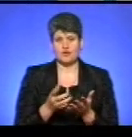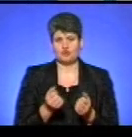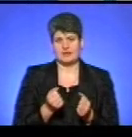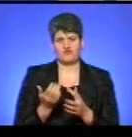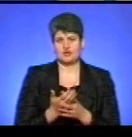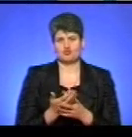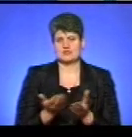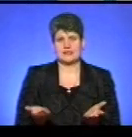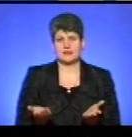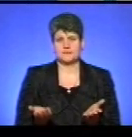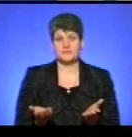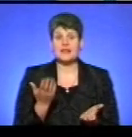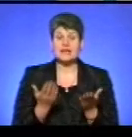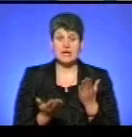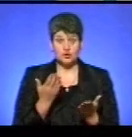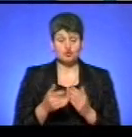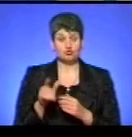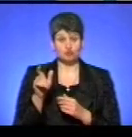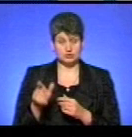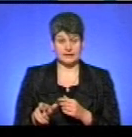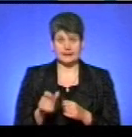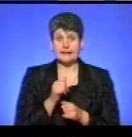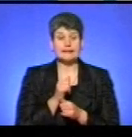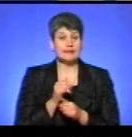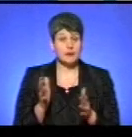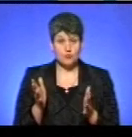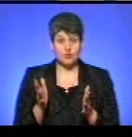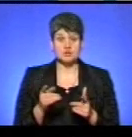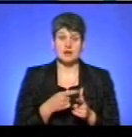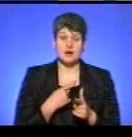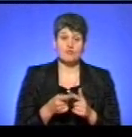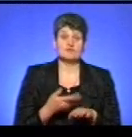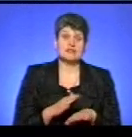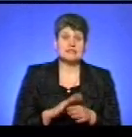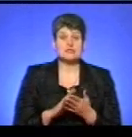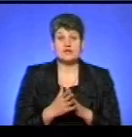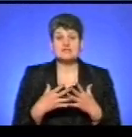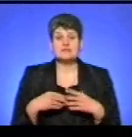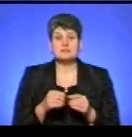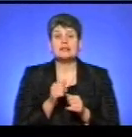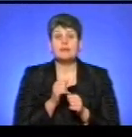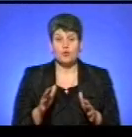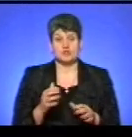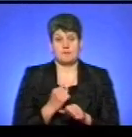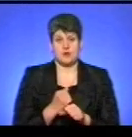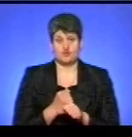все ж таки субсидії. Якщо ж людина не може, або по складній ситуації в сім'ї, не може працювати,